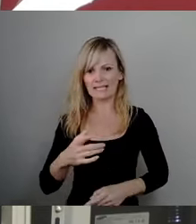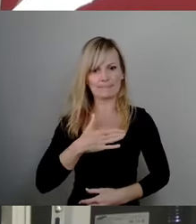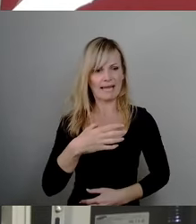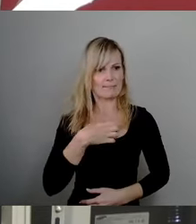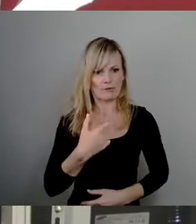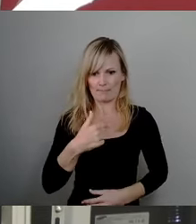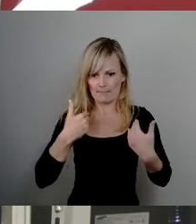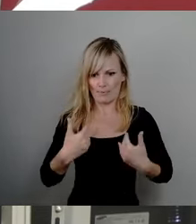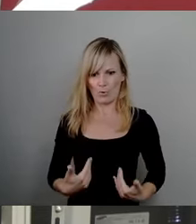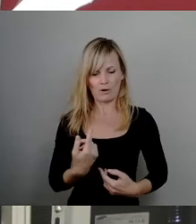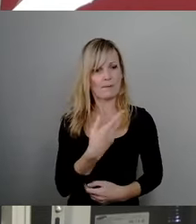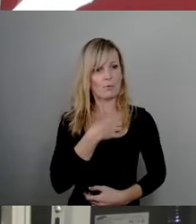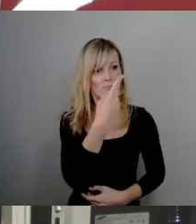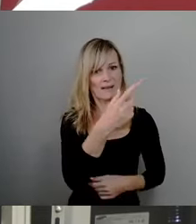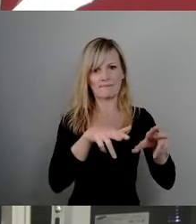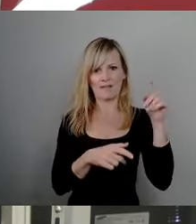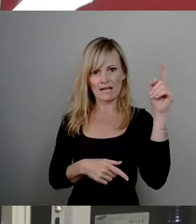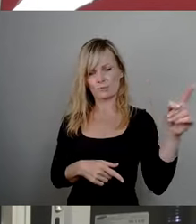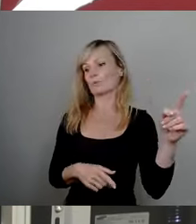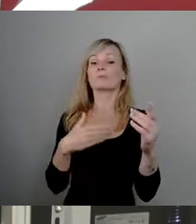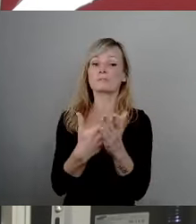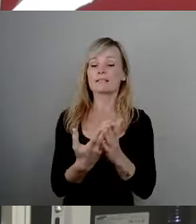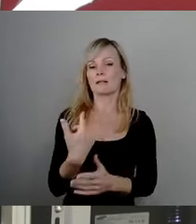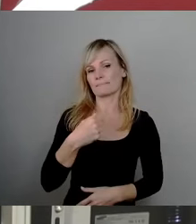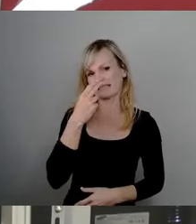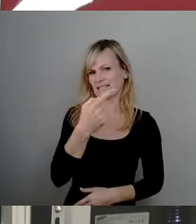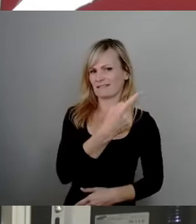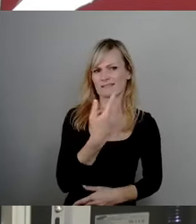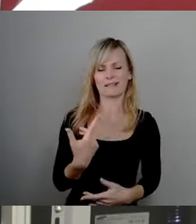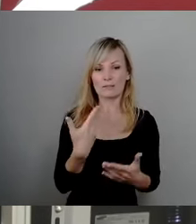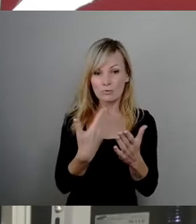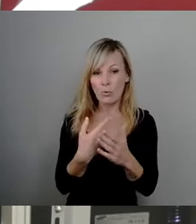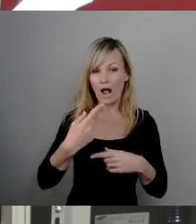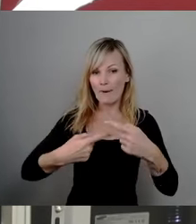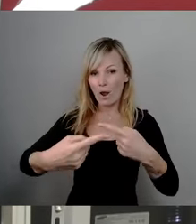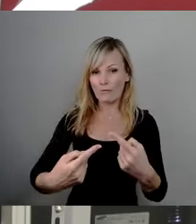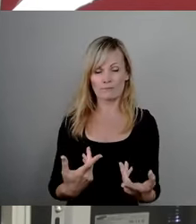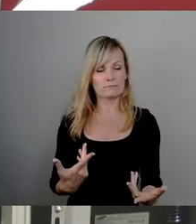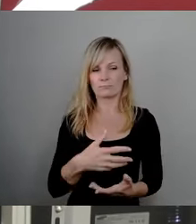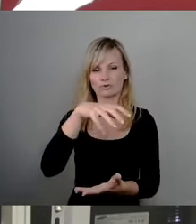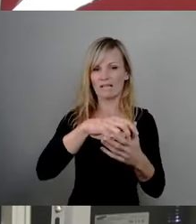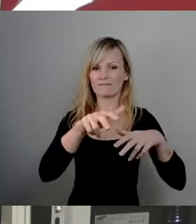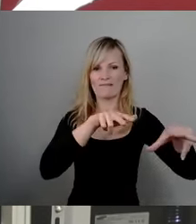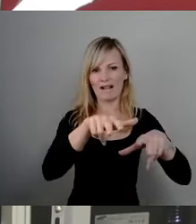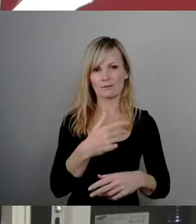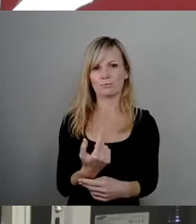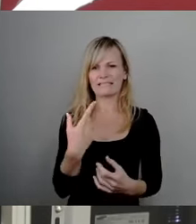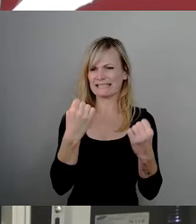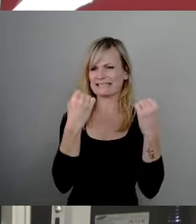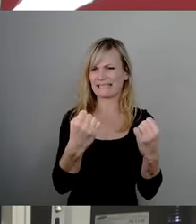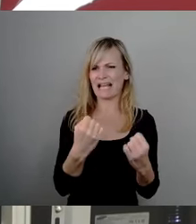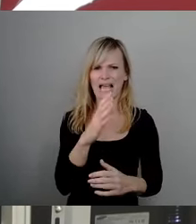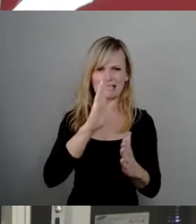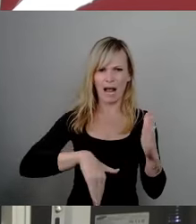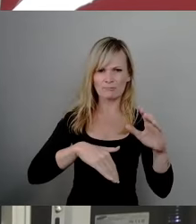sondern das ist das Problem der Verwaltung. Und deswegen finde ich auch die Vorgehensweise der Stadtverwaltung, hier einen Sicherheitsabschlag, das ist, glaube ich, der